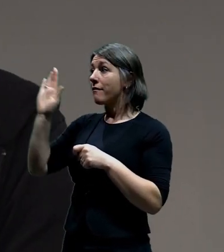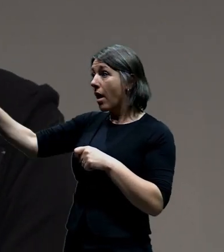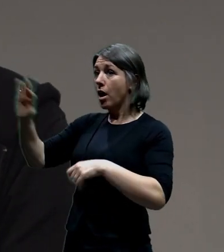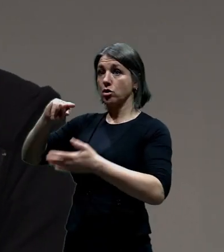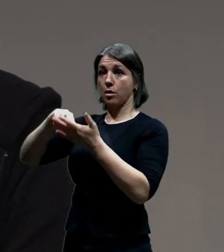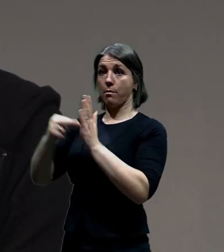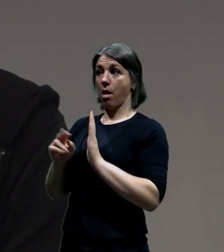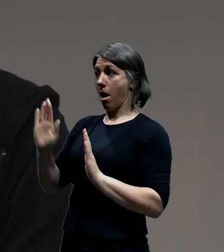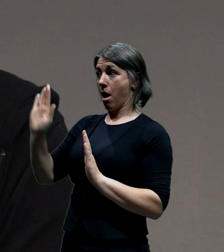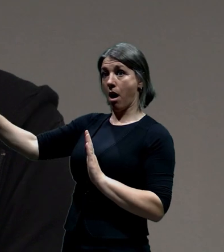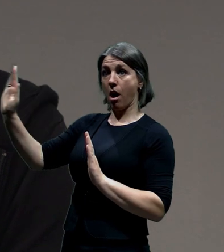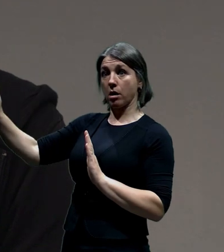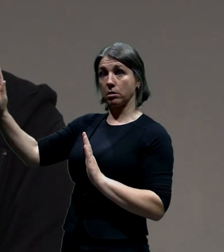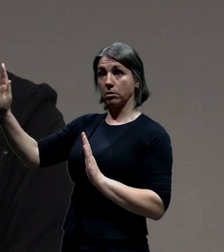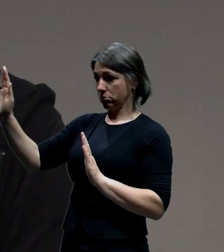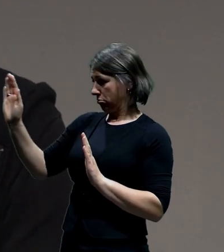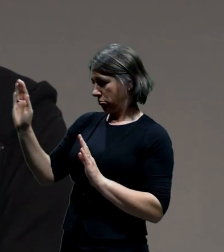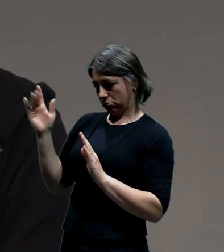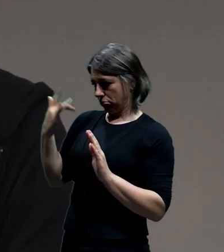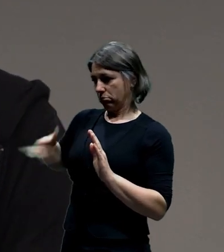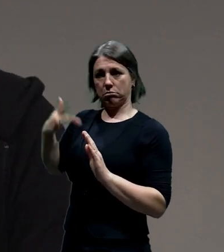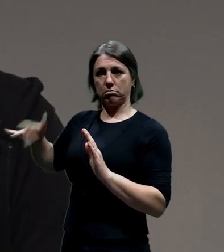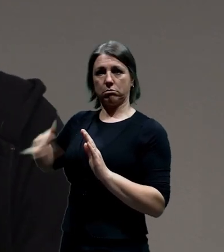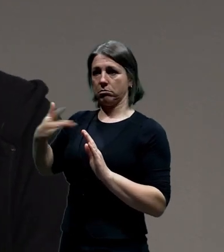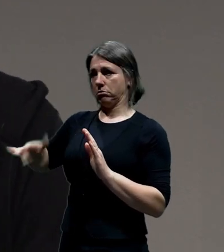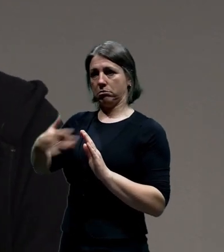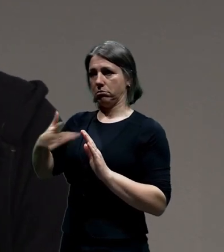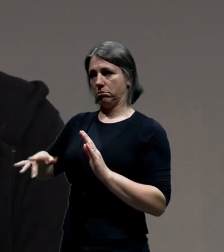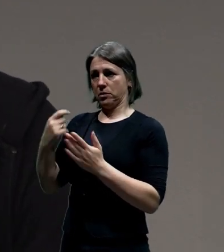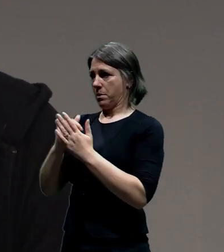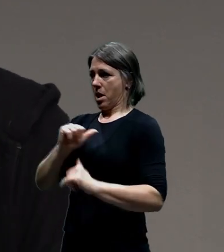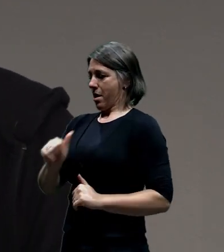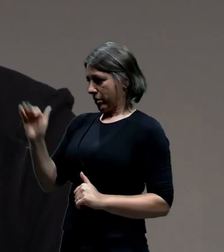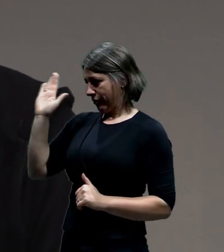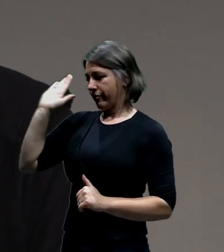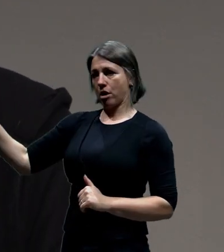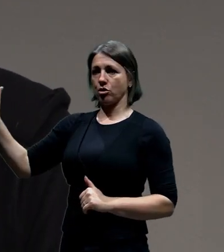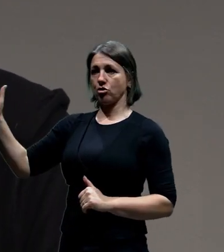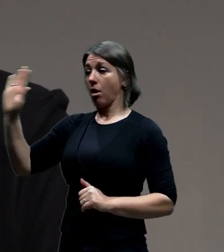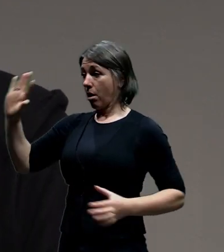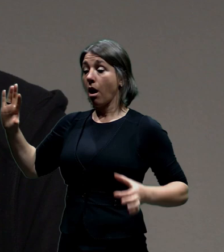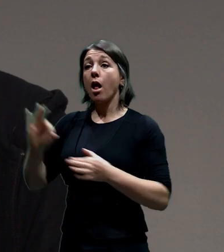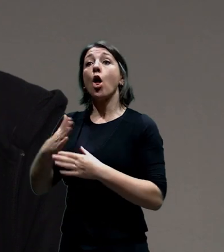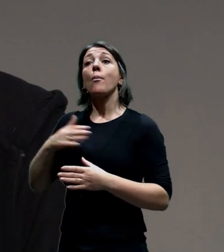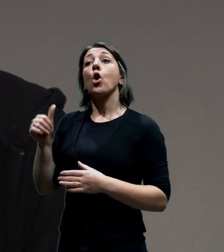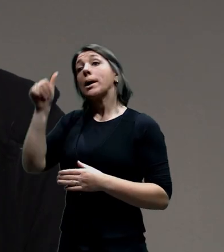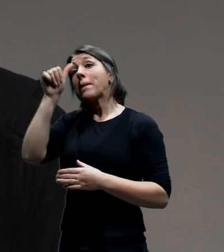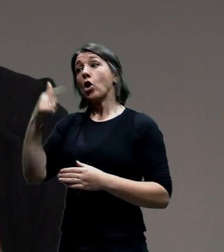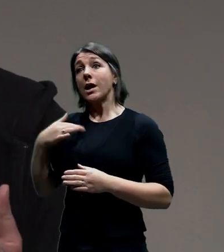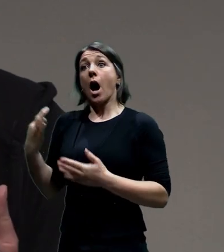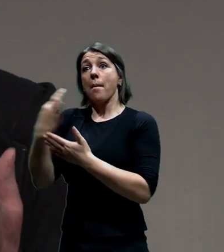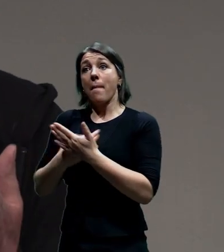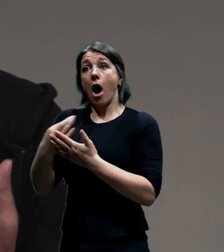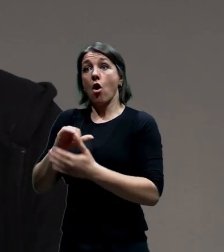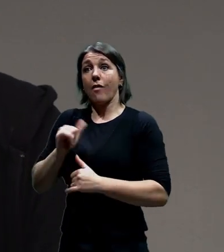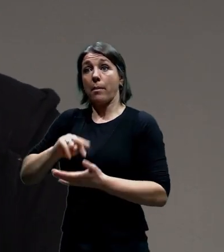vlastně tohleto, jak vy jste to zaznamenal, tuhletu vaši váma viděnou realitu, ty dopravní stavby. Prostě to není můj výkres, jako tohle sto. Já jenom